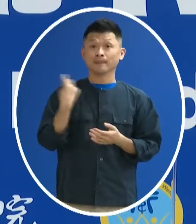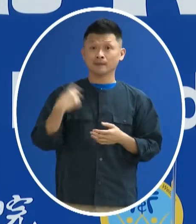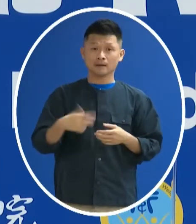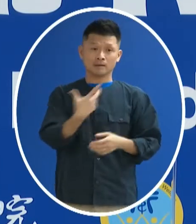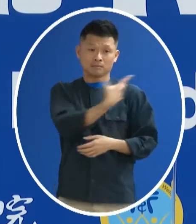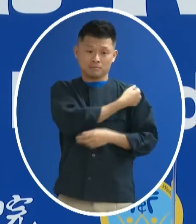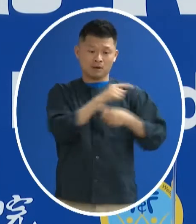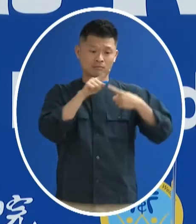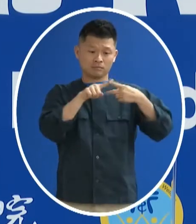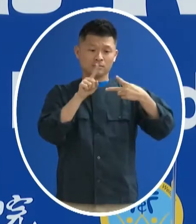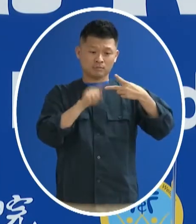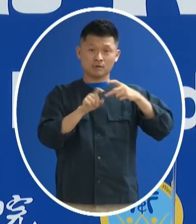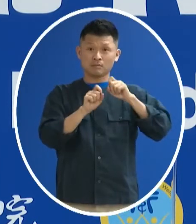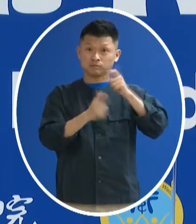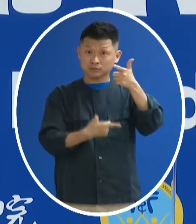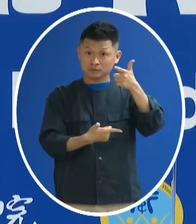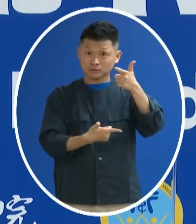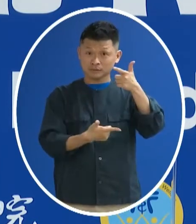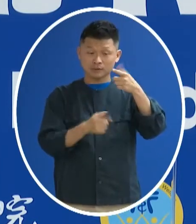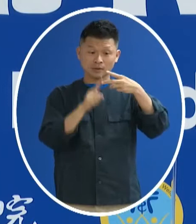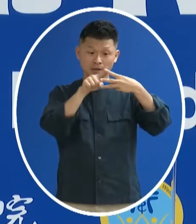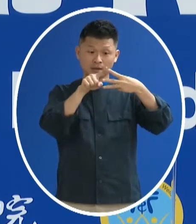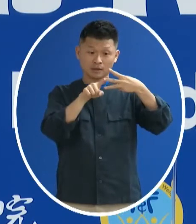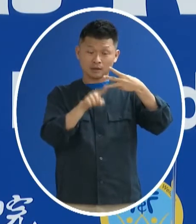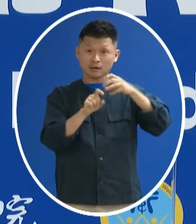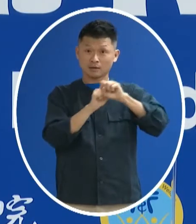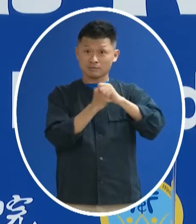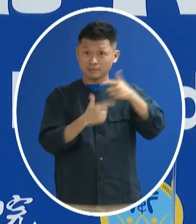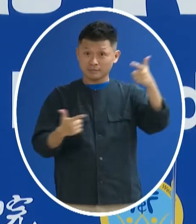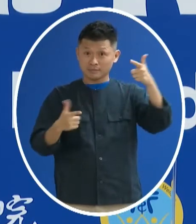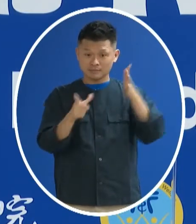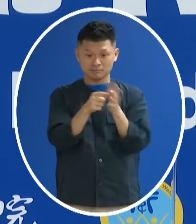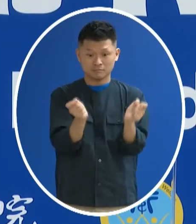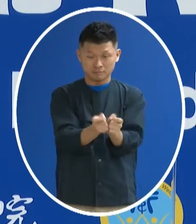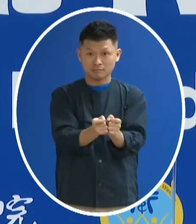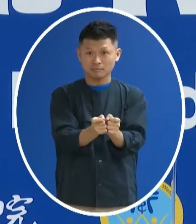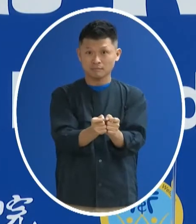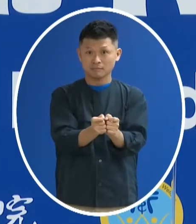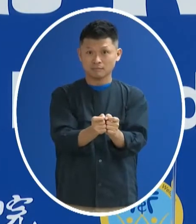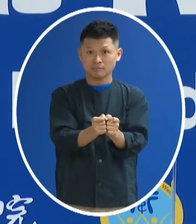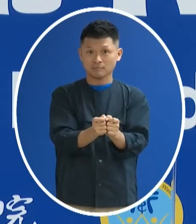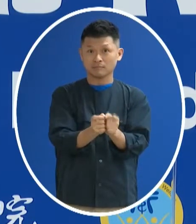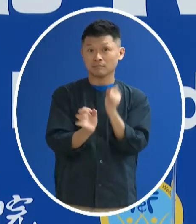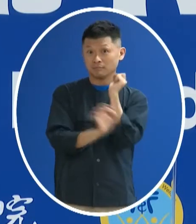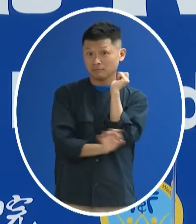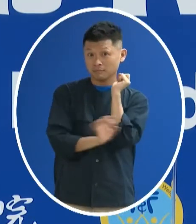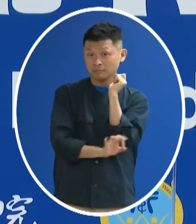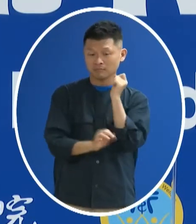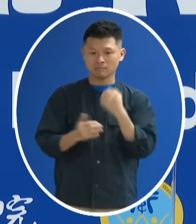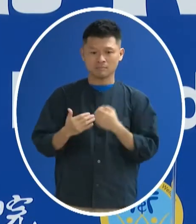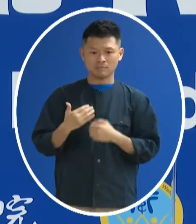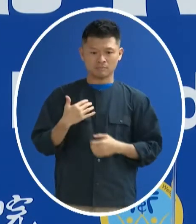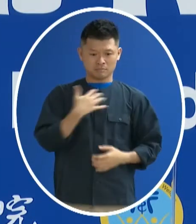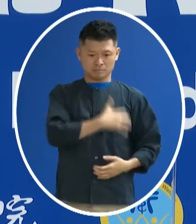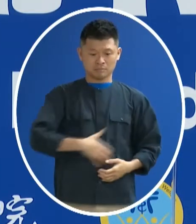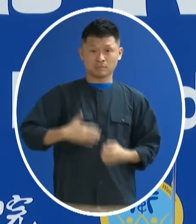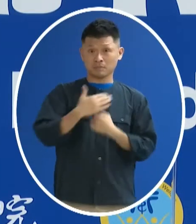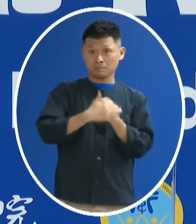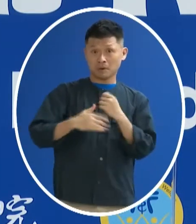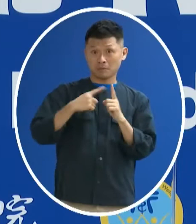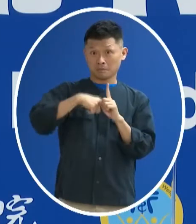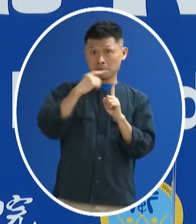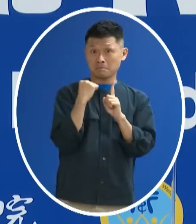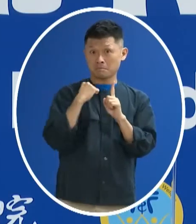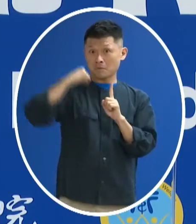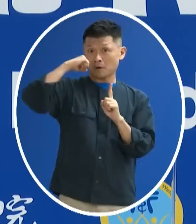廠牌或同廠牌的疫苗 比如說打了3劑的疫苗在短時間內 事實上對這個保護效果是不是有增加不得